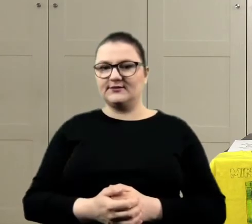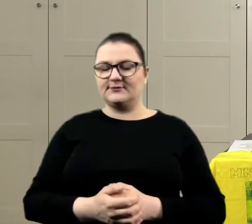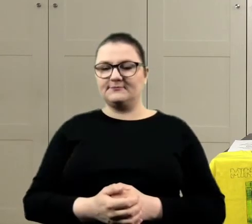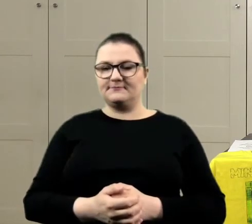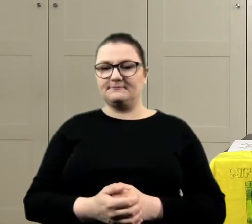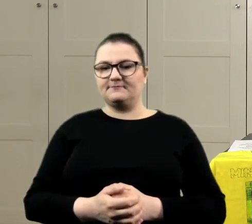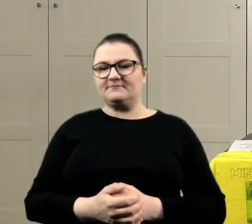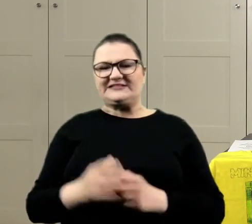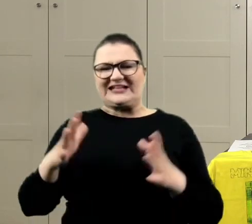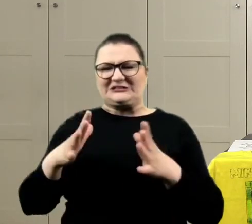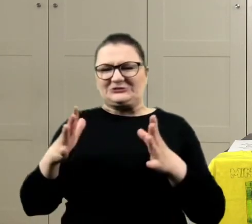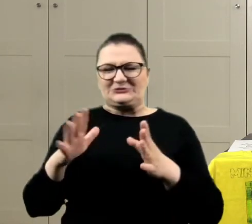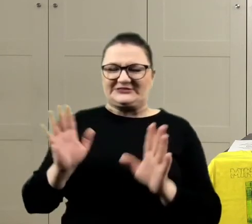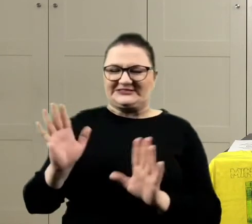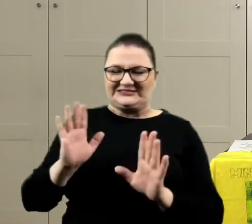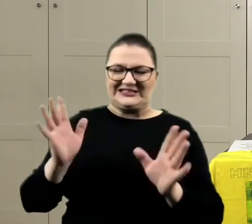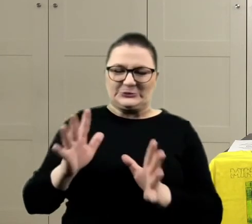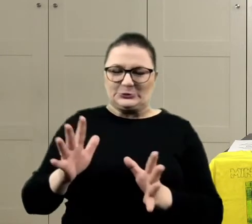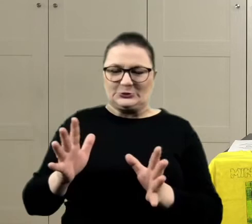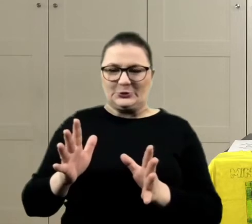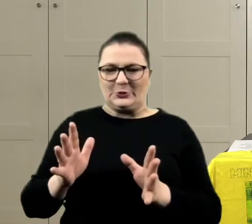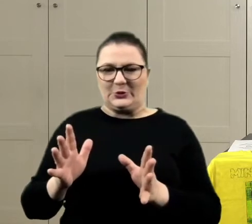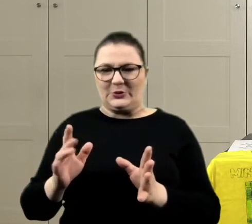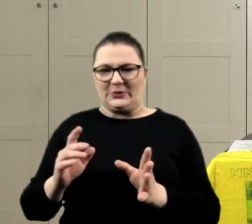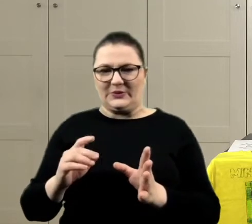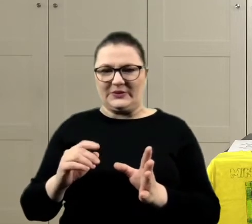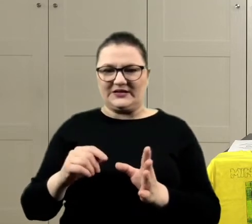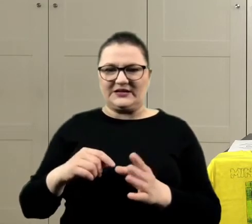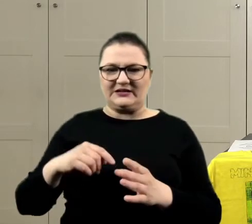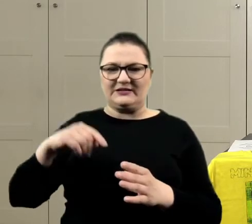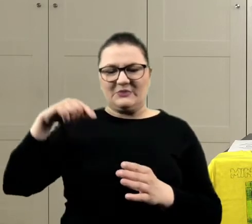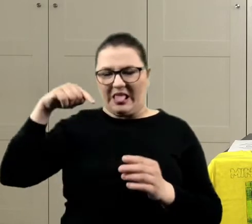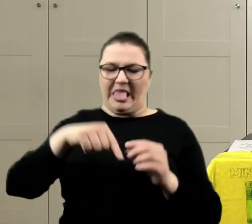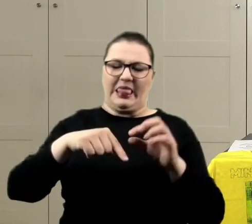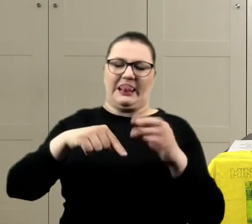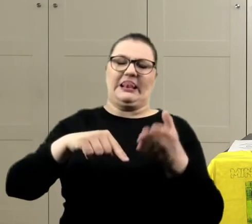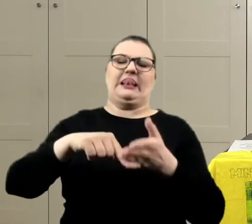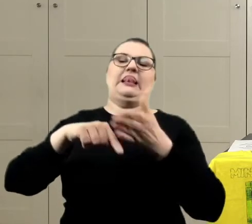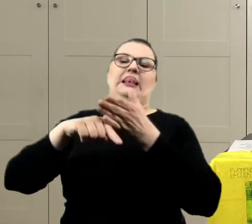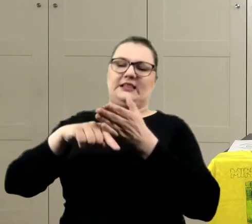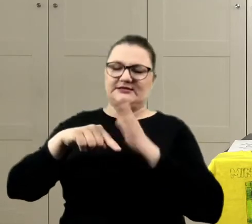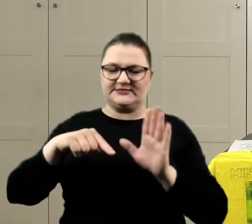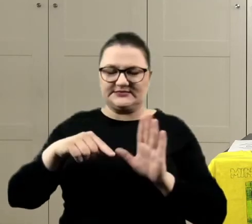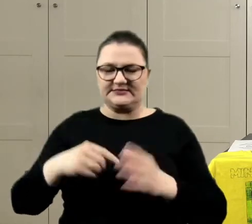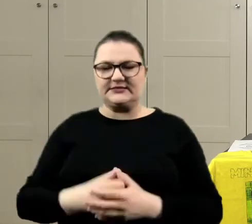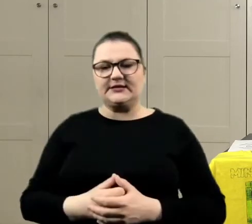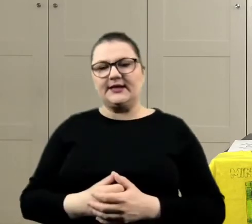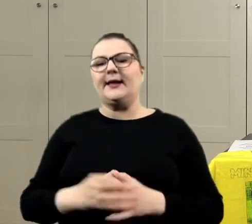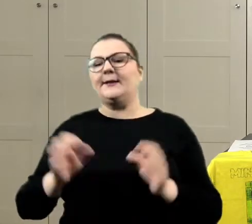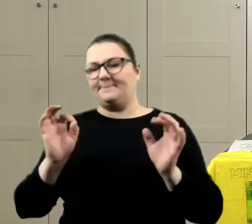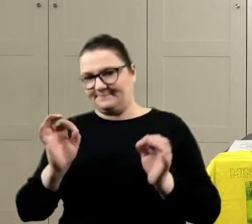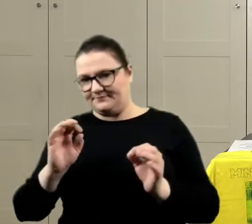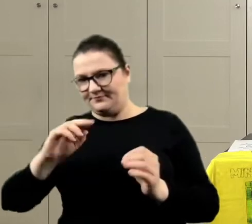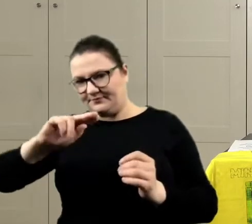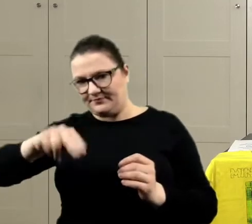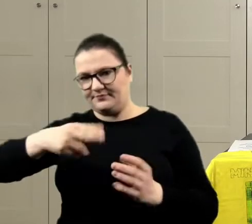Nie tak dużo, nie tak dużo, bo pędzelek się tylko zabrudzi. Dobra. Tu masz akurat. Możesz tutaj